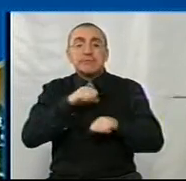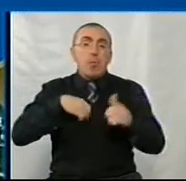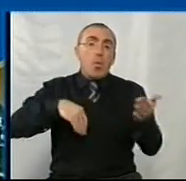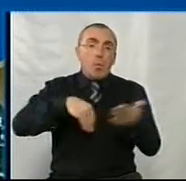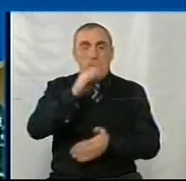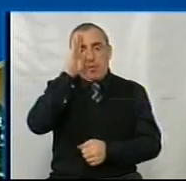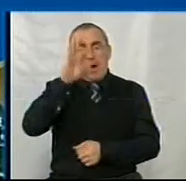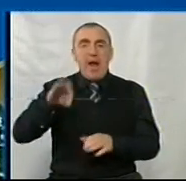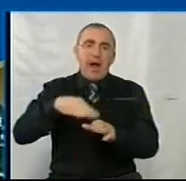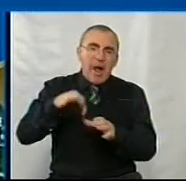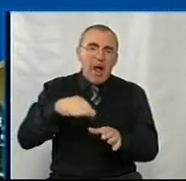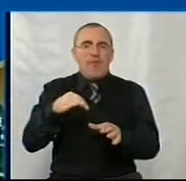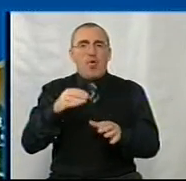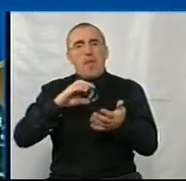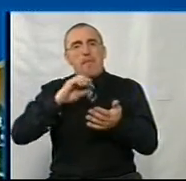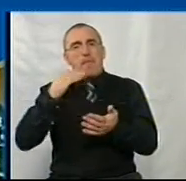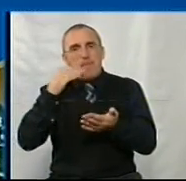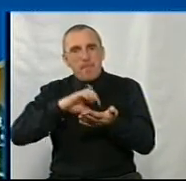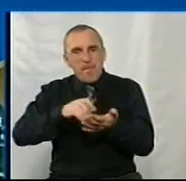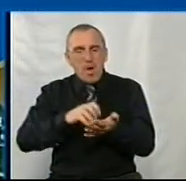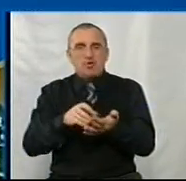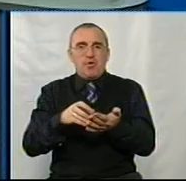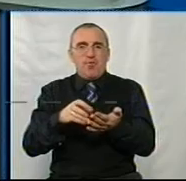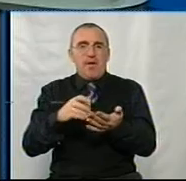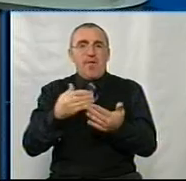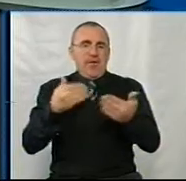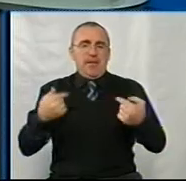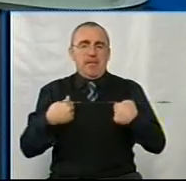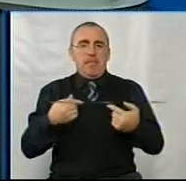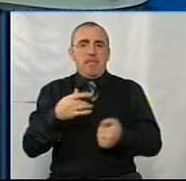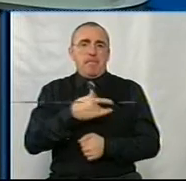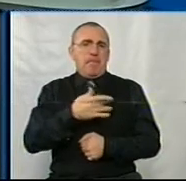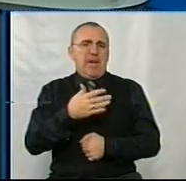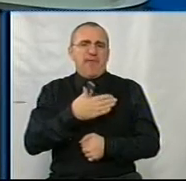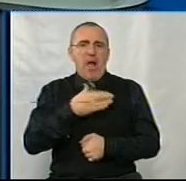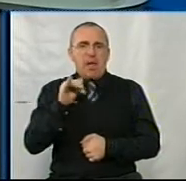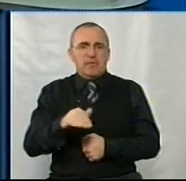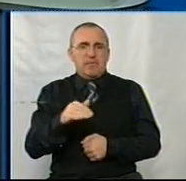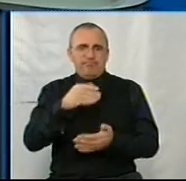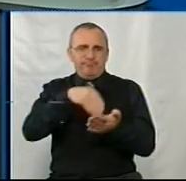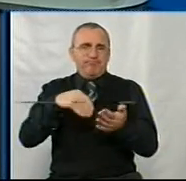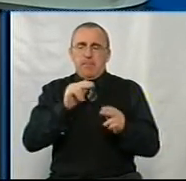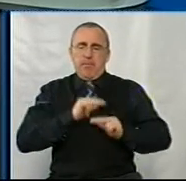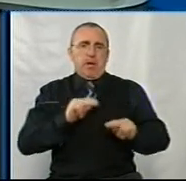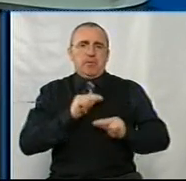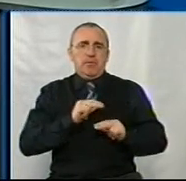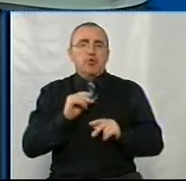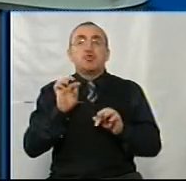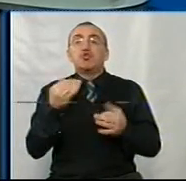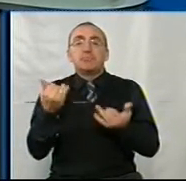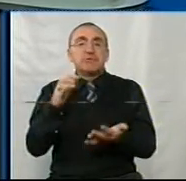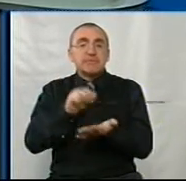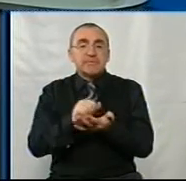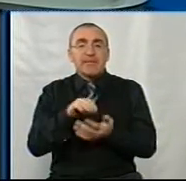хлопцам. Каву, пей, печиво, чай від мене. Це приват постійно працює у мене. Давайте подивимося, чим сьогодні